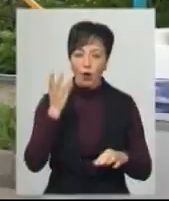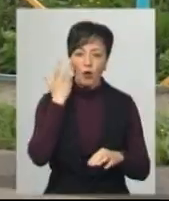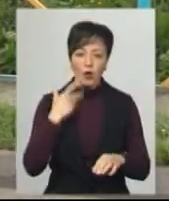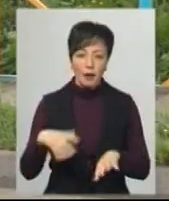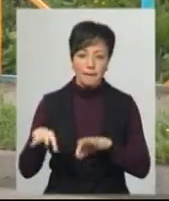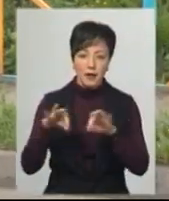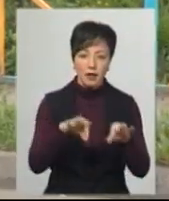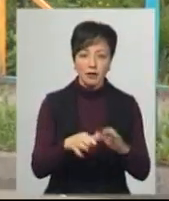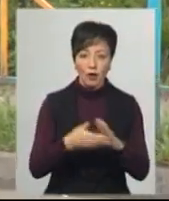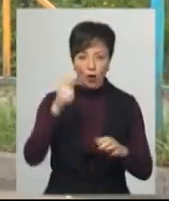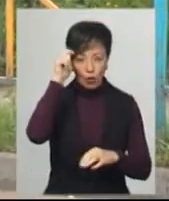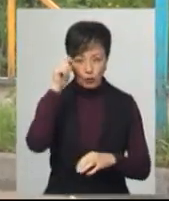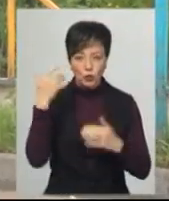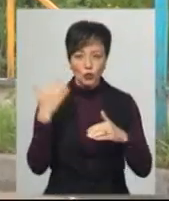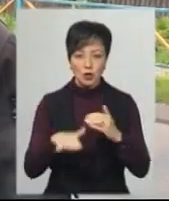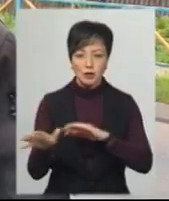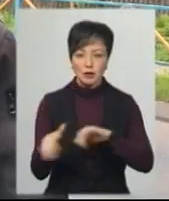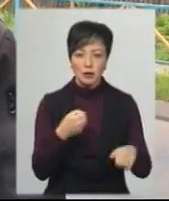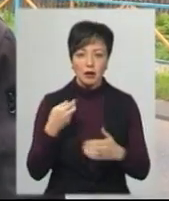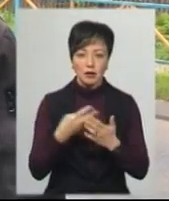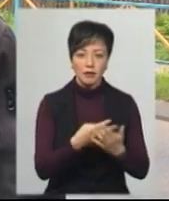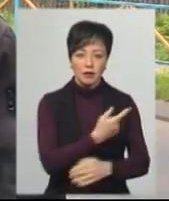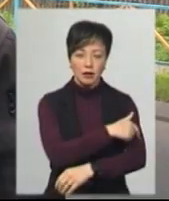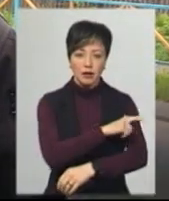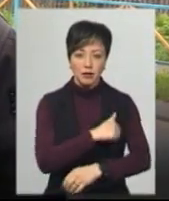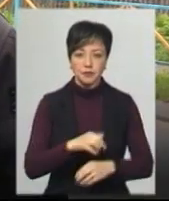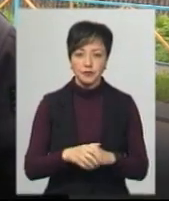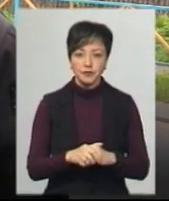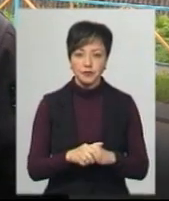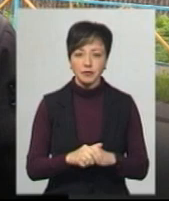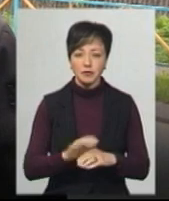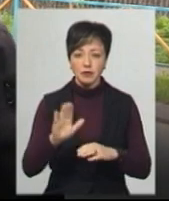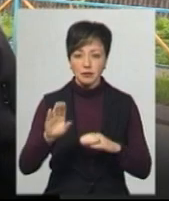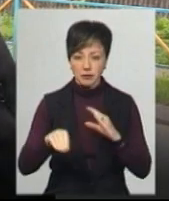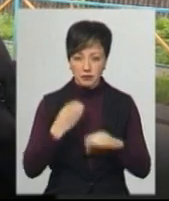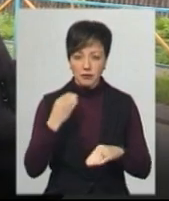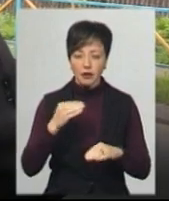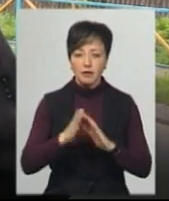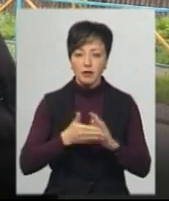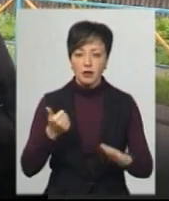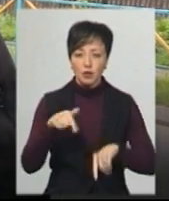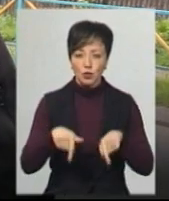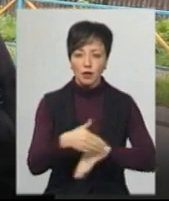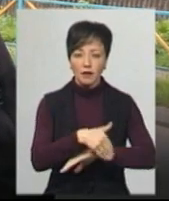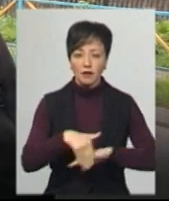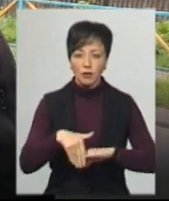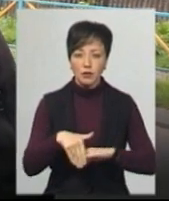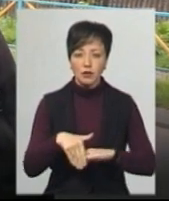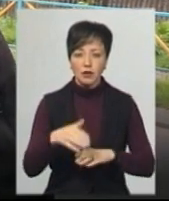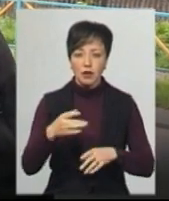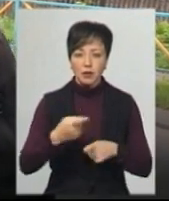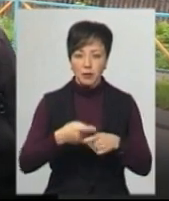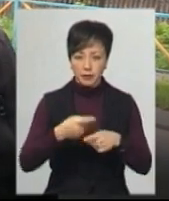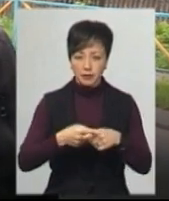приїхали на виклик, хлопчика вже госпіталізували. Нам надійшов на службовий планшет виклик про те, що тут на вулиці Волочиській біля якогось переїзду